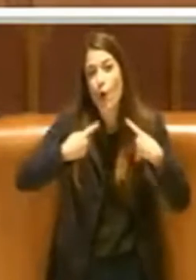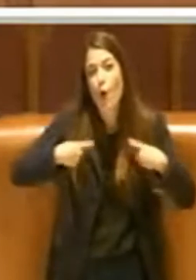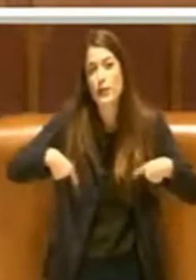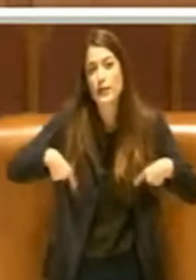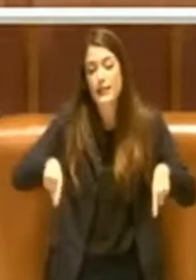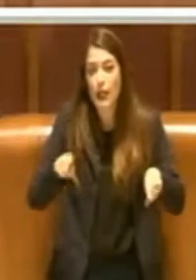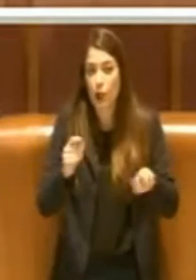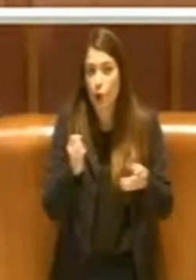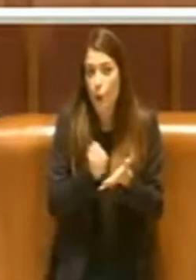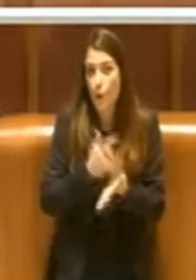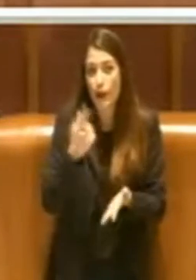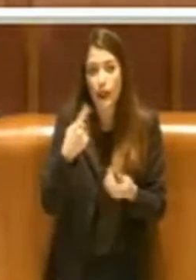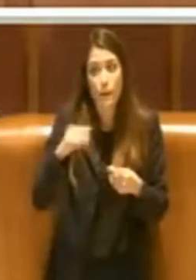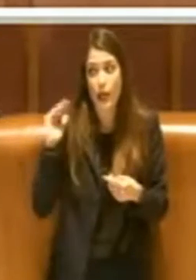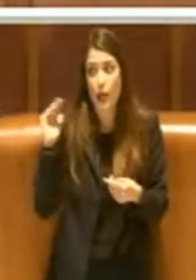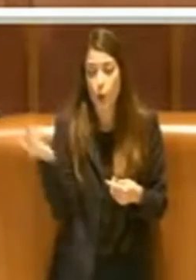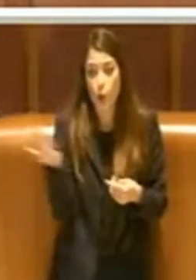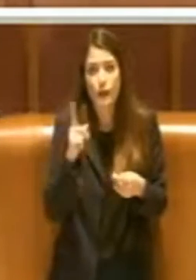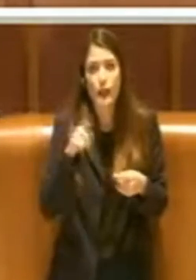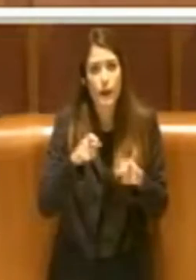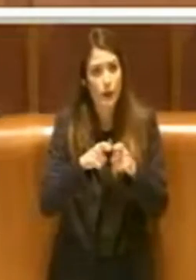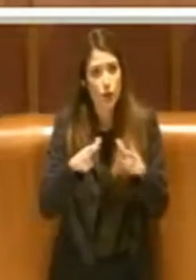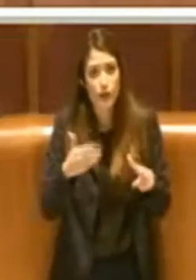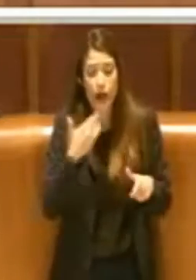consiglio molto importante per tutti e per la nostra città. Grazie ancora.